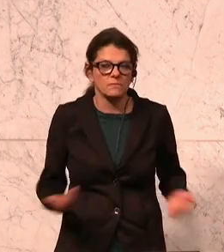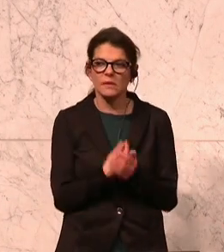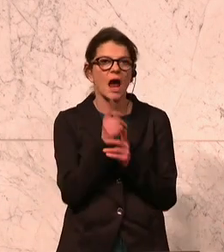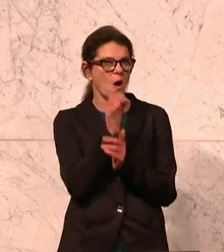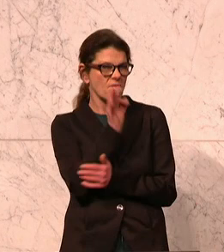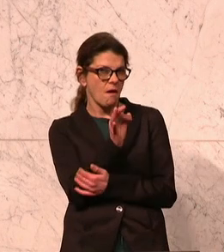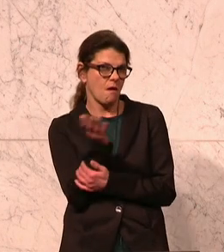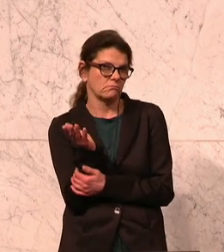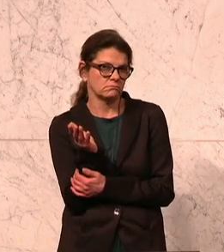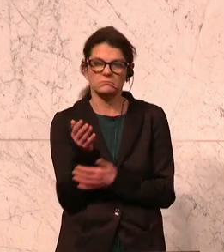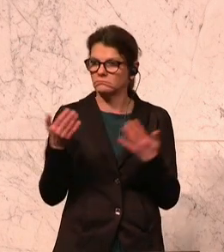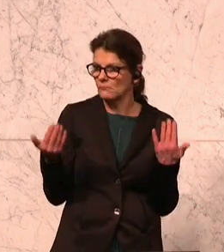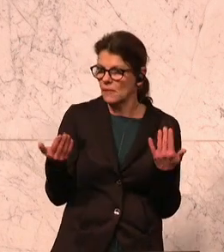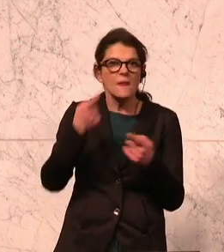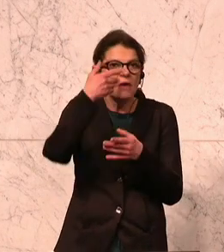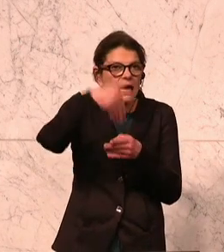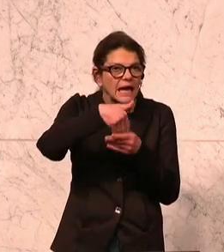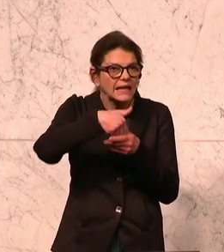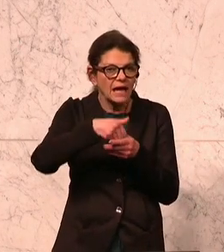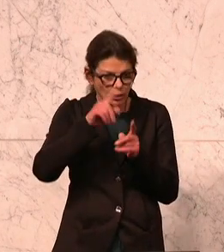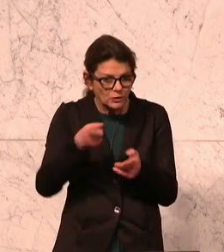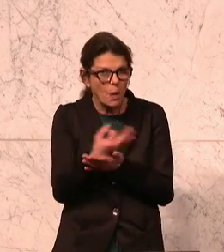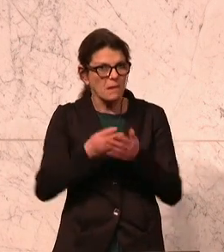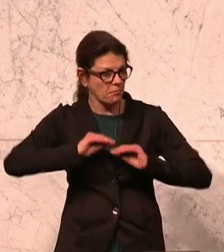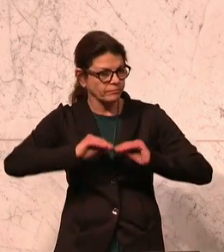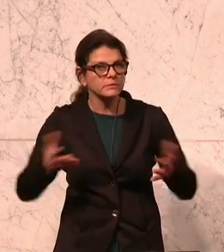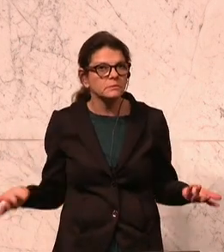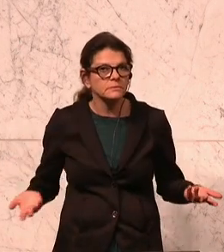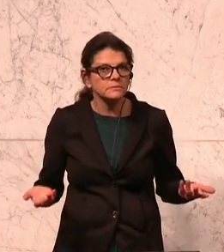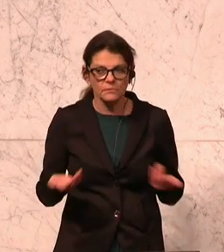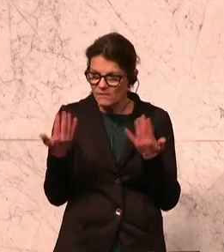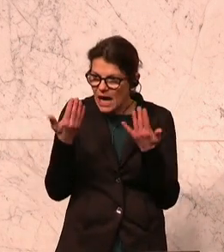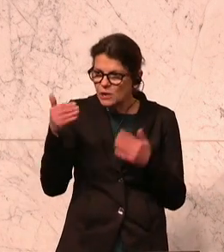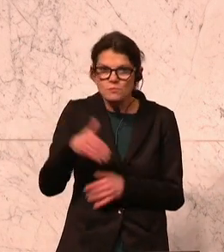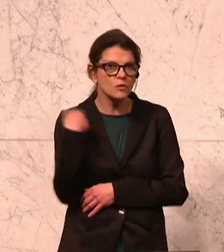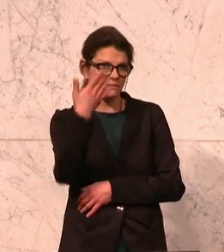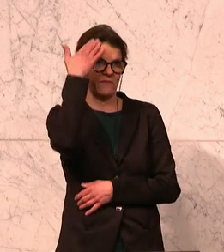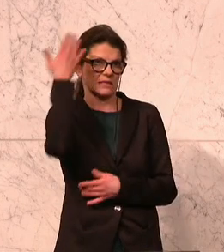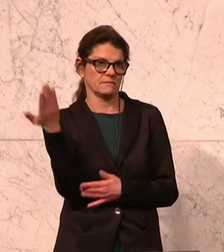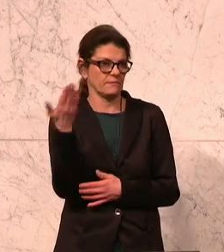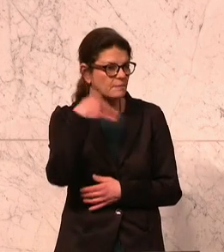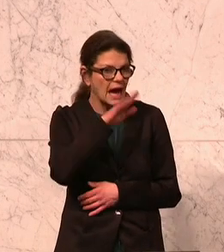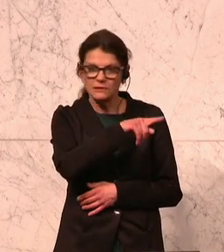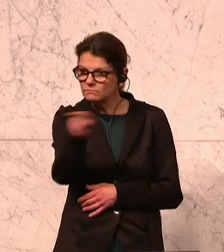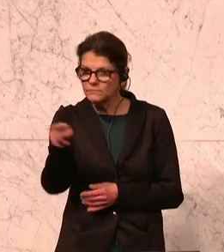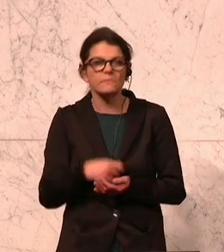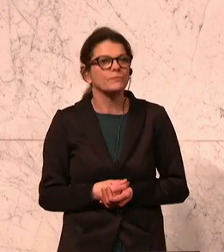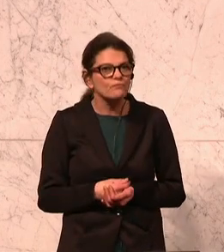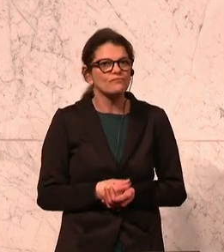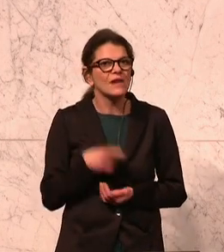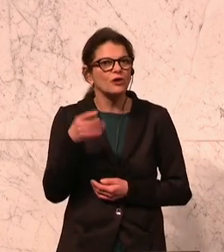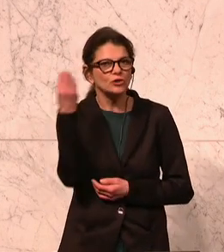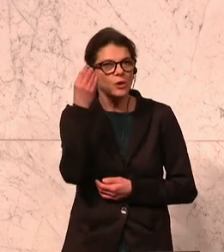ist ja auch, um welche Inhalte geht es in der Bildung und was müssen wir wissen. Die meisten von Ihnen werden das